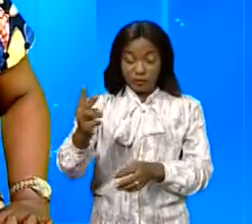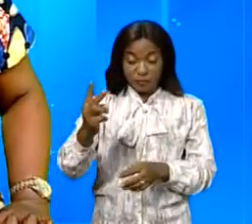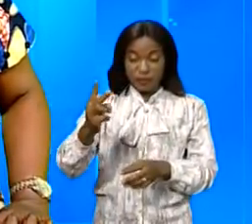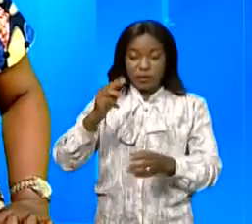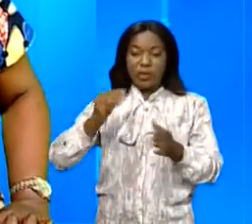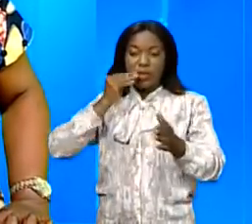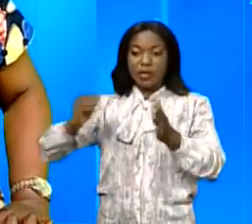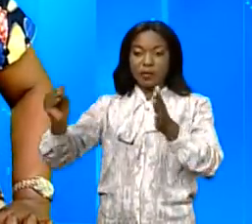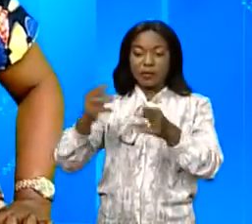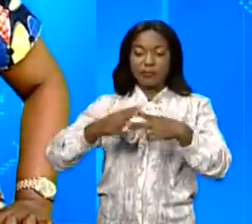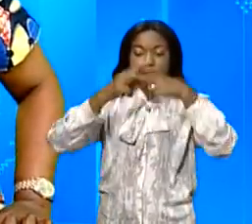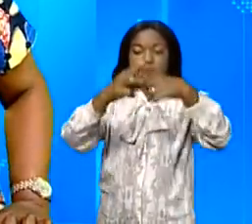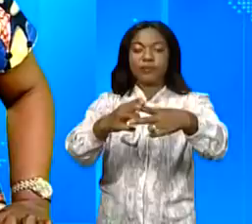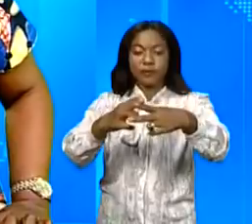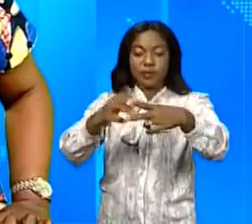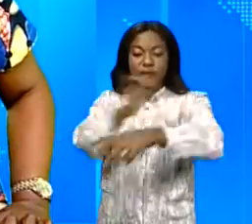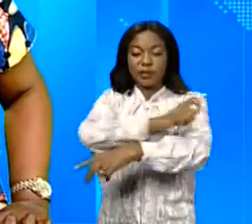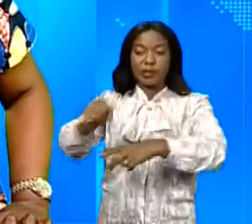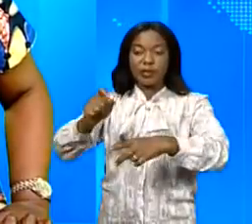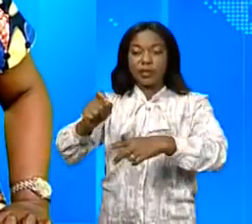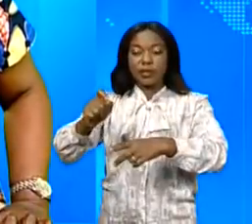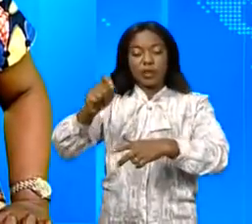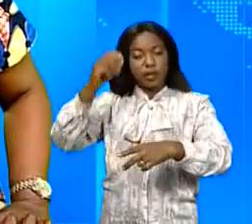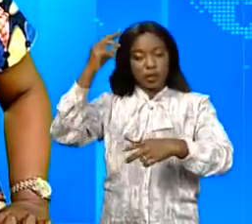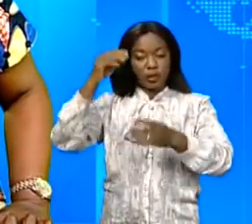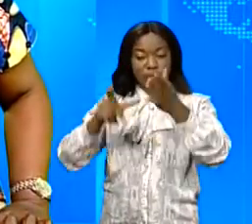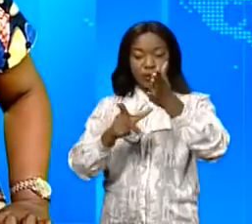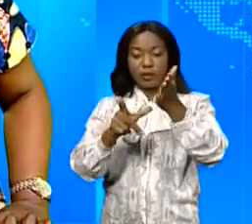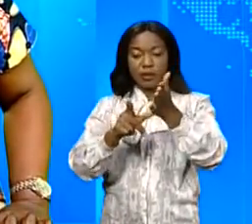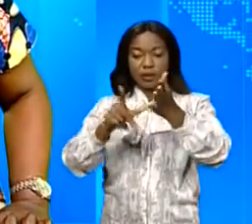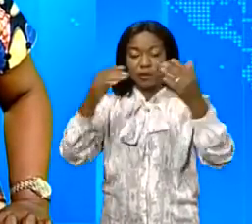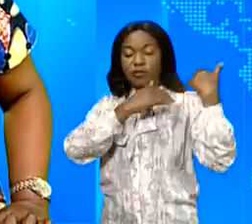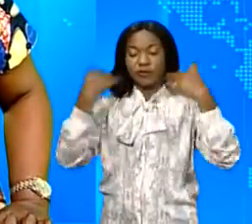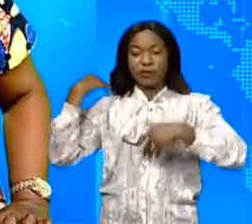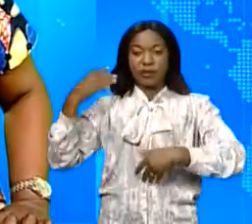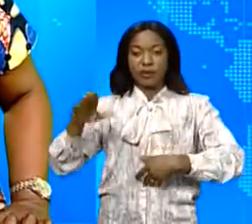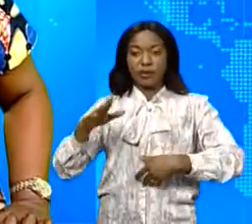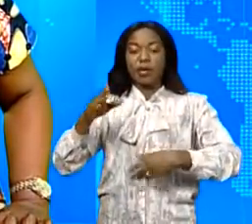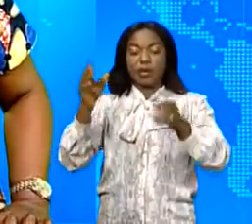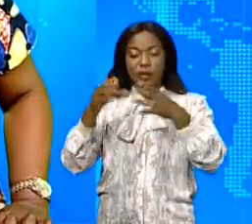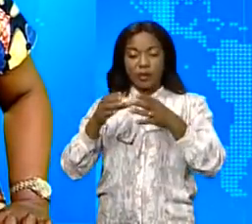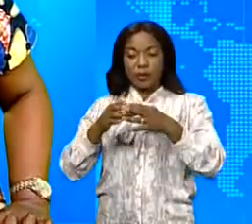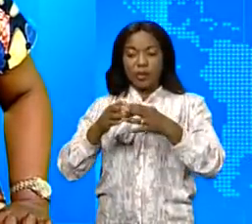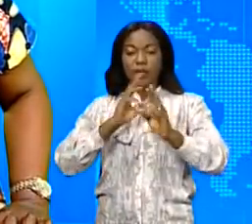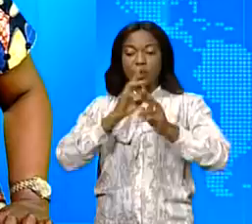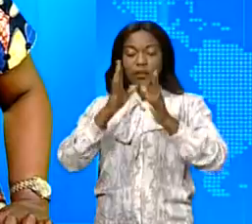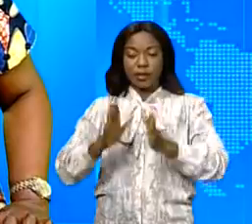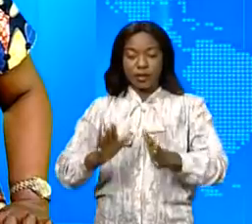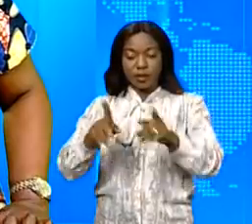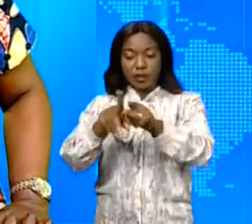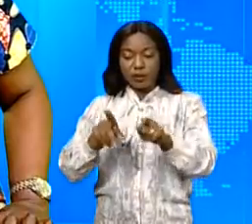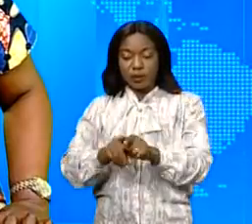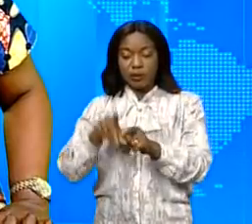été nommés directeurs de cabinet adjoint du chef de l'État. La lecture de cette ordonnance avec le porte-parole du chef de l'État, Tarsis